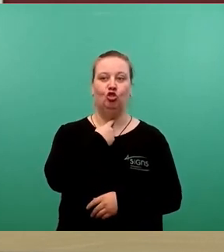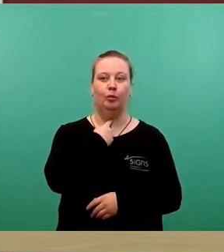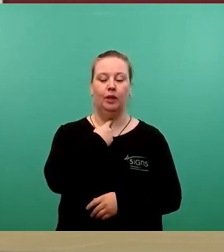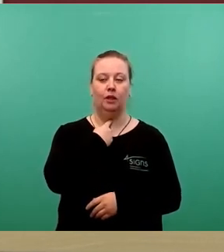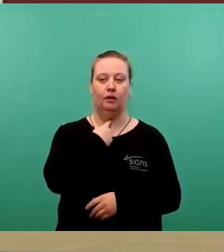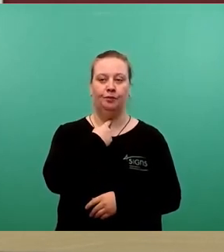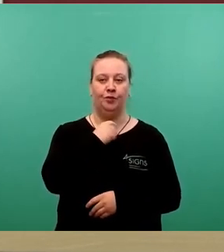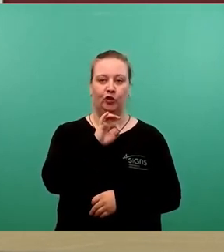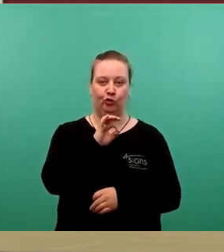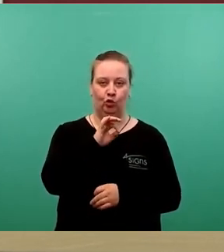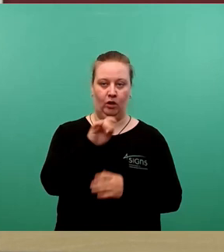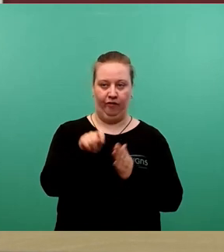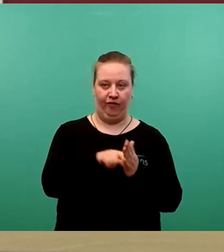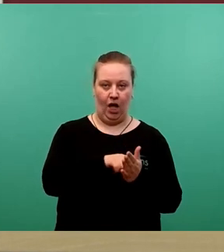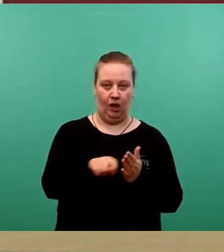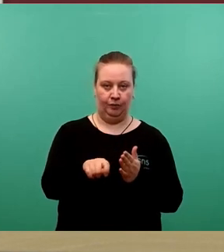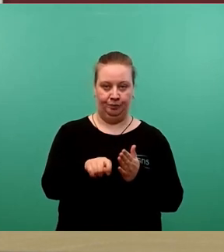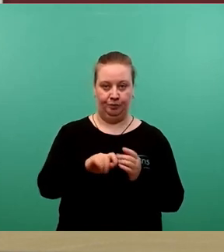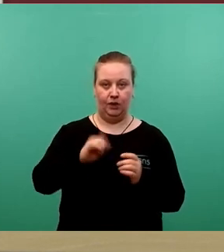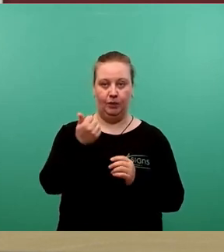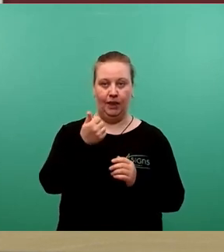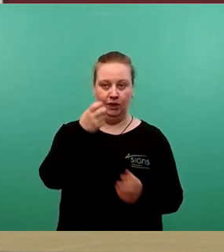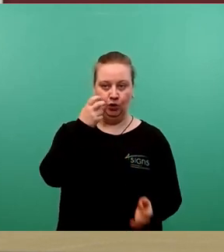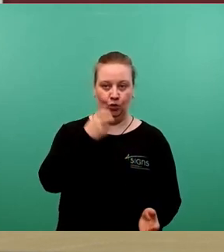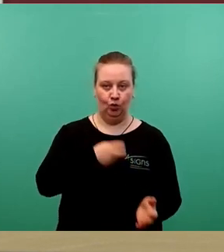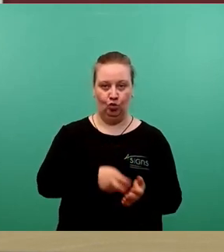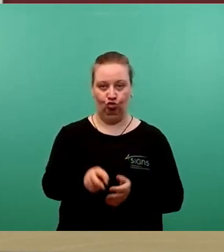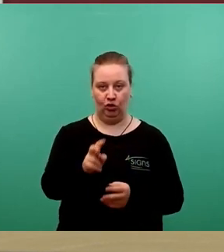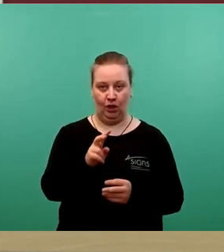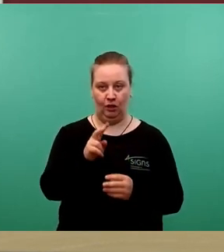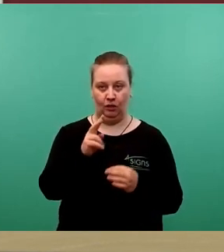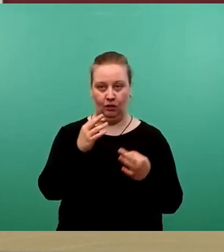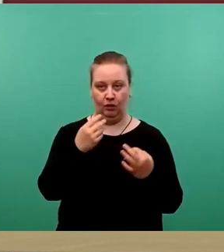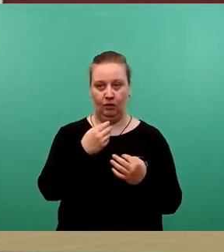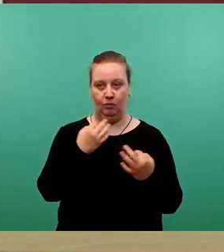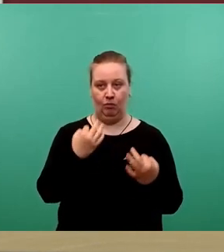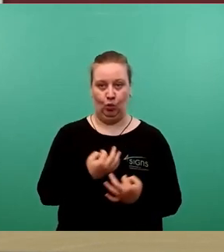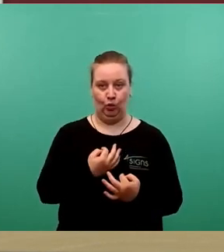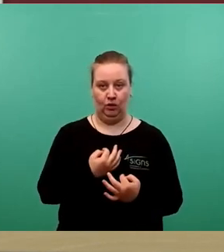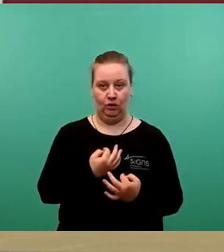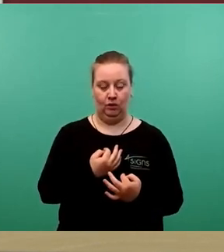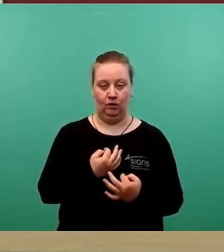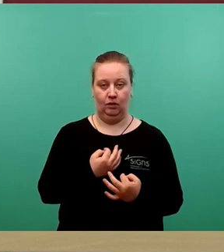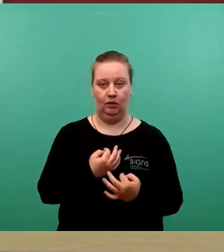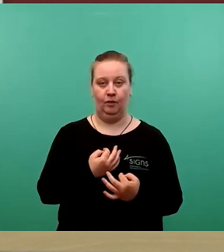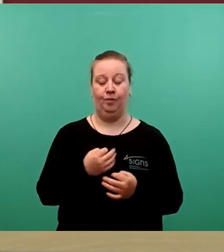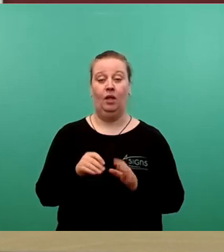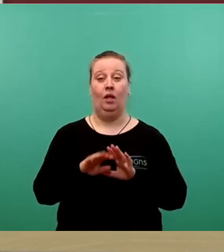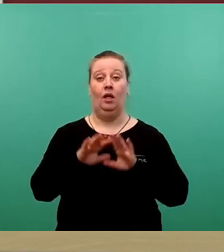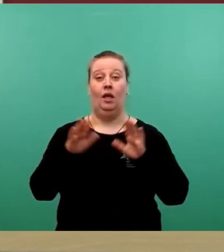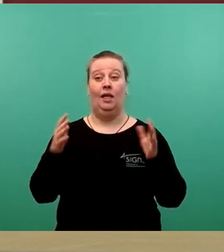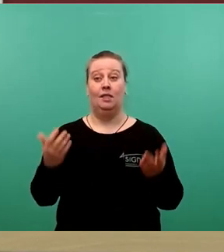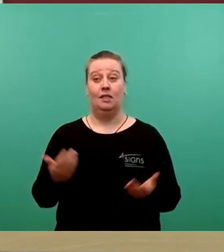für eine Wahl im ersten Wahlgang hier notwendig. Es gab insgesamt